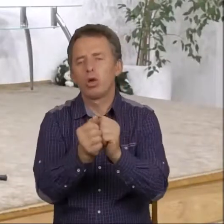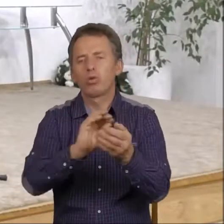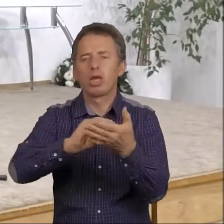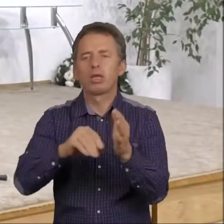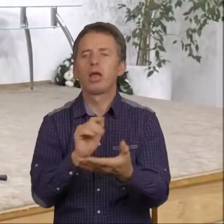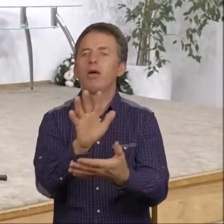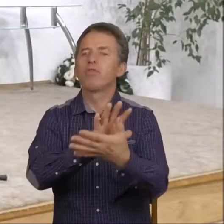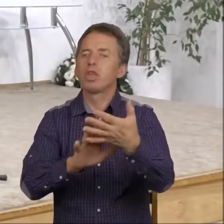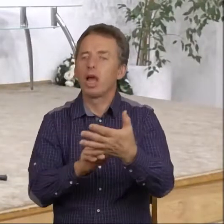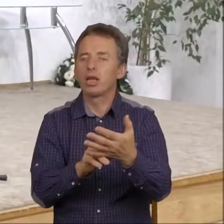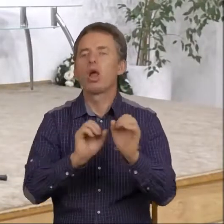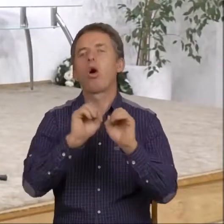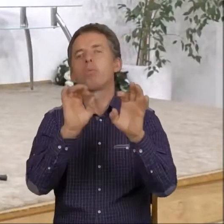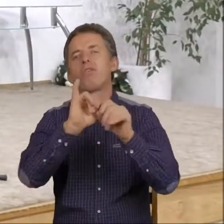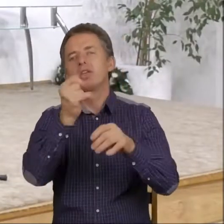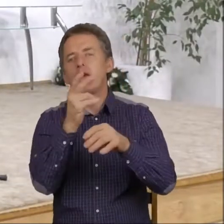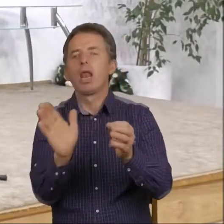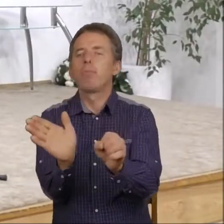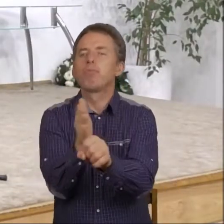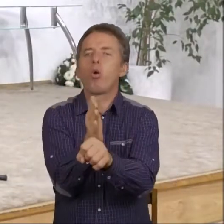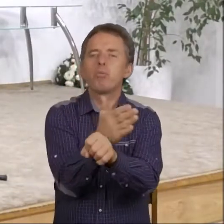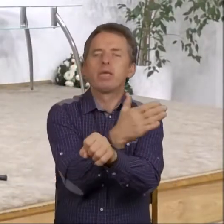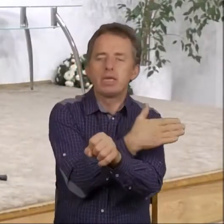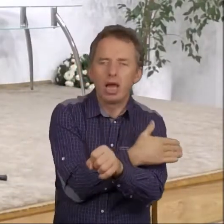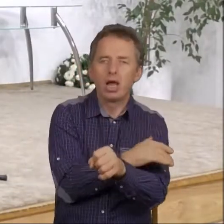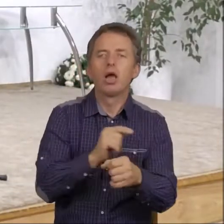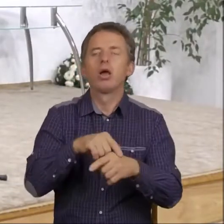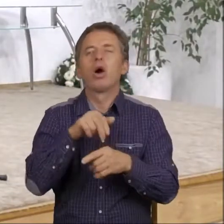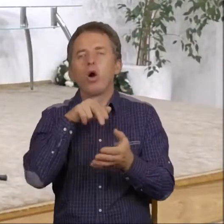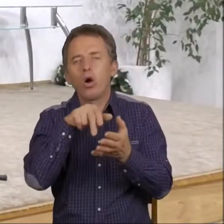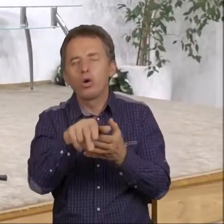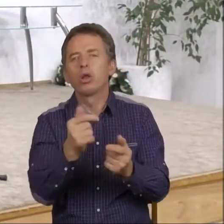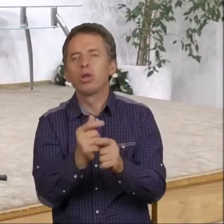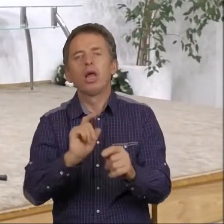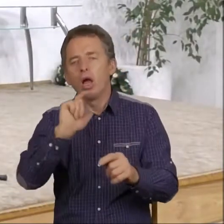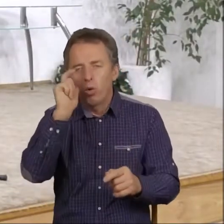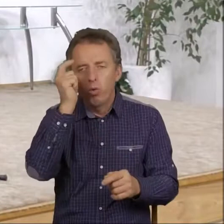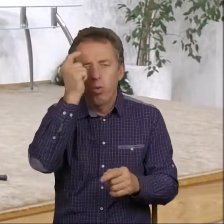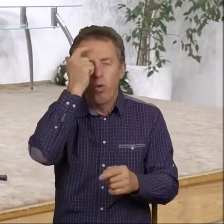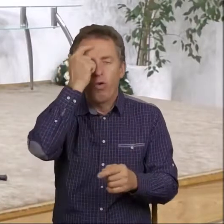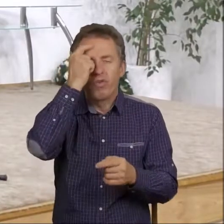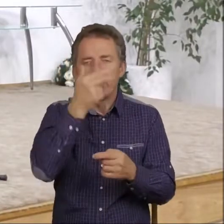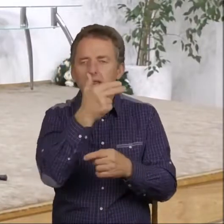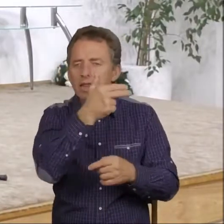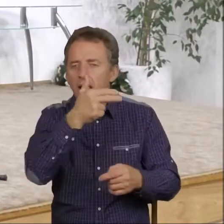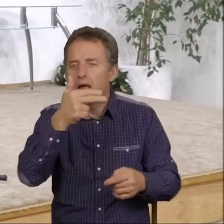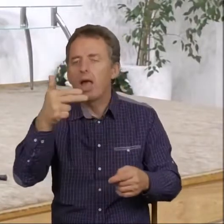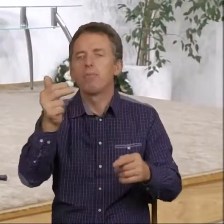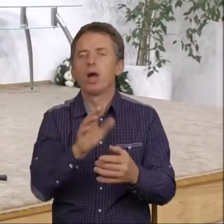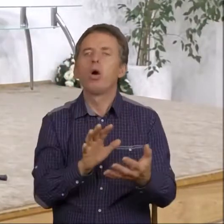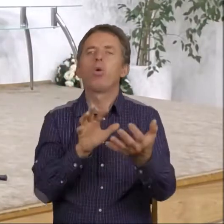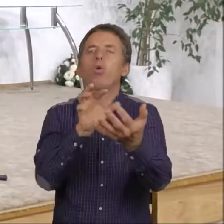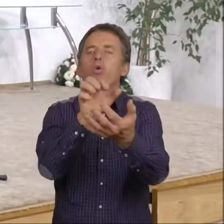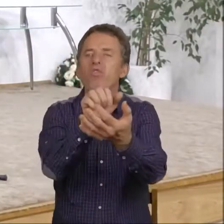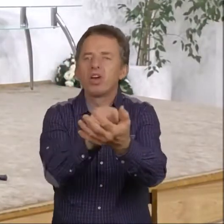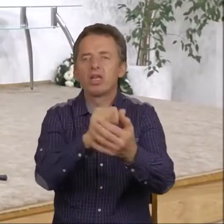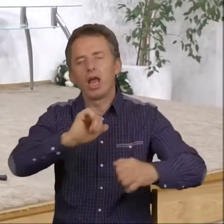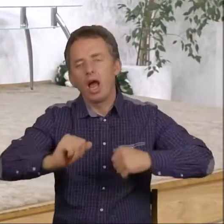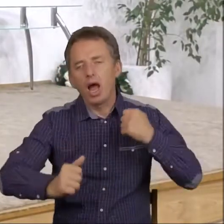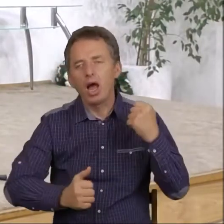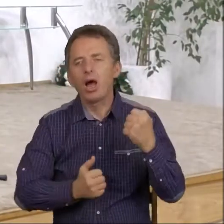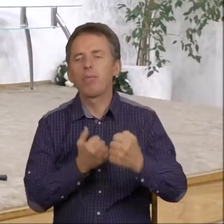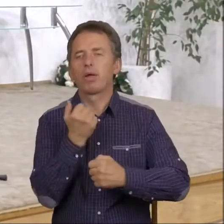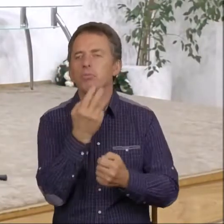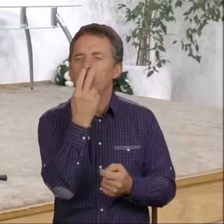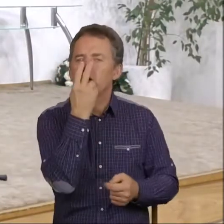tekście Księgi Objawienia pomijam, ponieważ chodzi mi o to, żebyśmy ten główny nurt uchwycili, a więc żebyśmy zobaczyli,